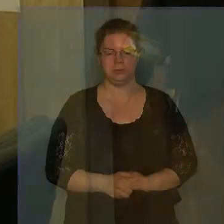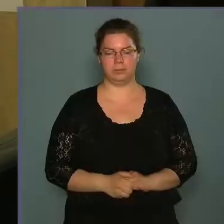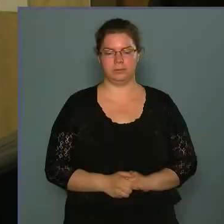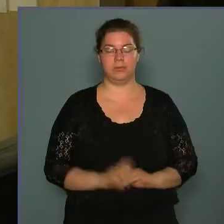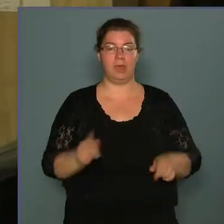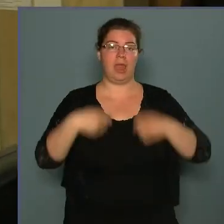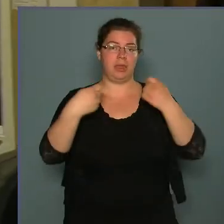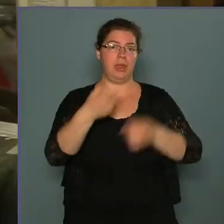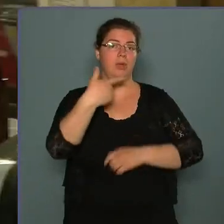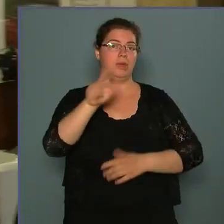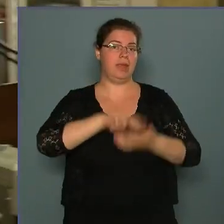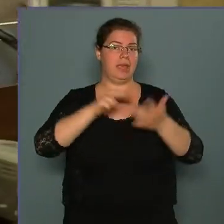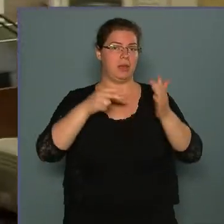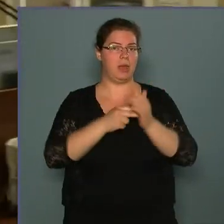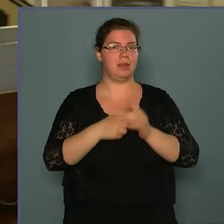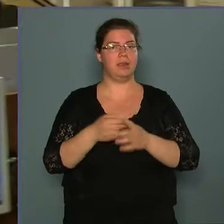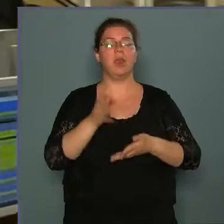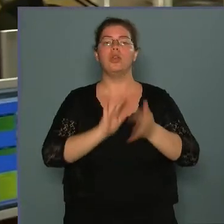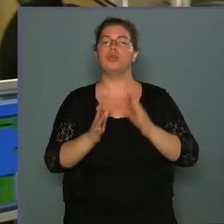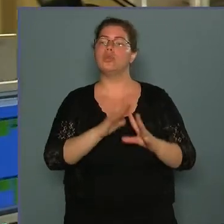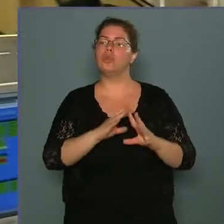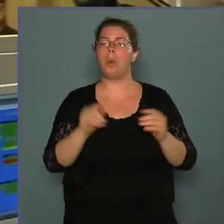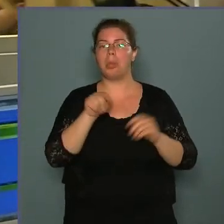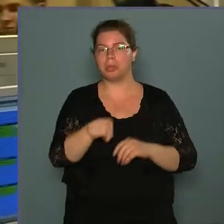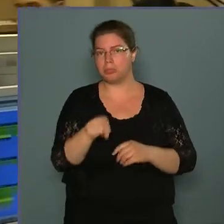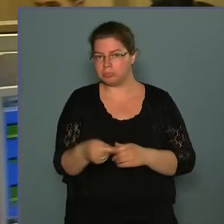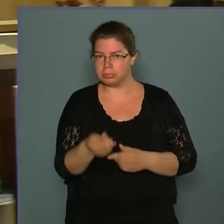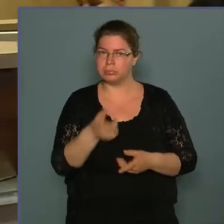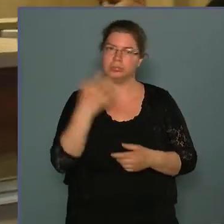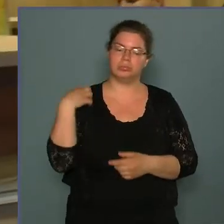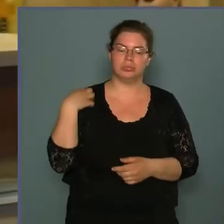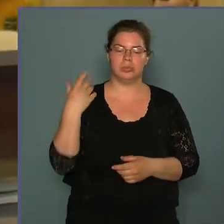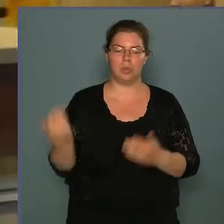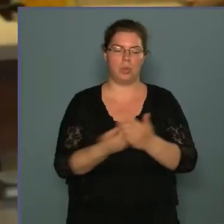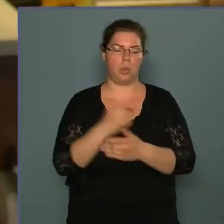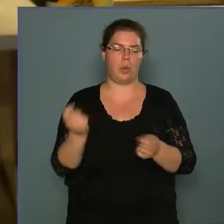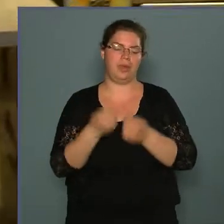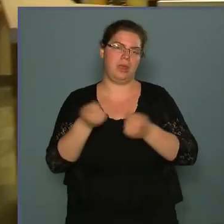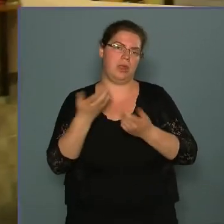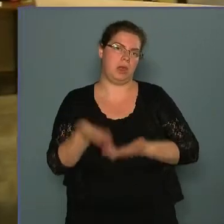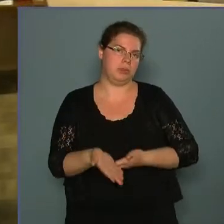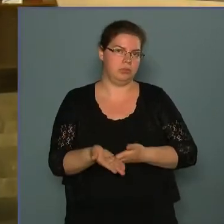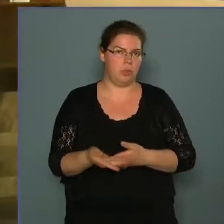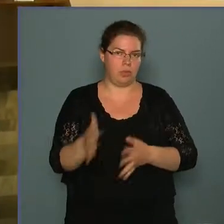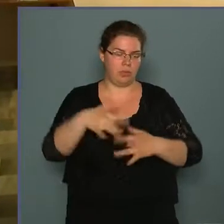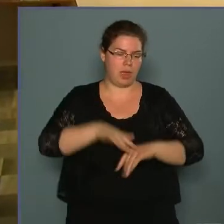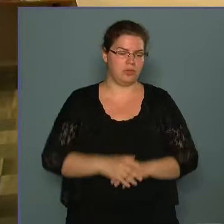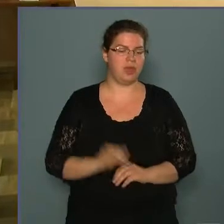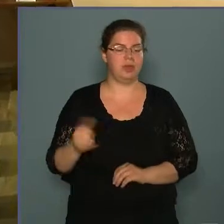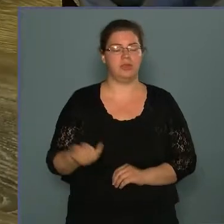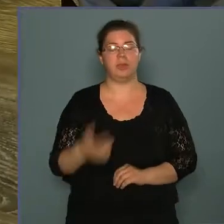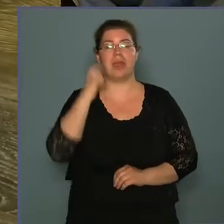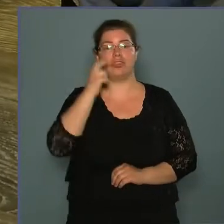Átadták a 20. kerületi tűzoltóparancsnokság új híradós helyiségét, amit pesterzsébet és soroksár önkormányzatainak